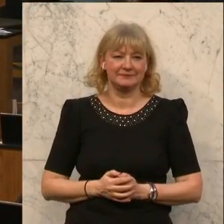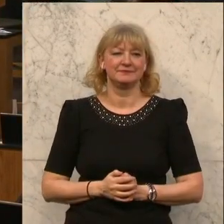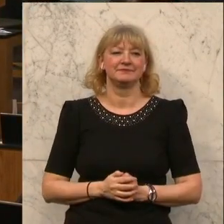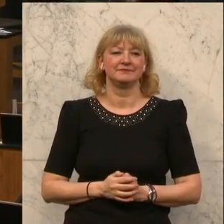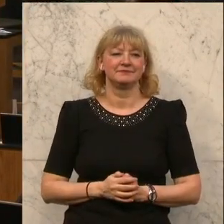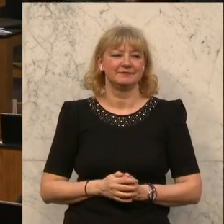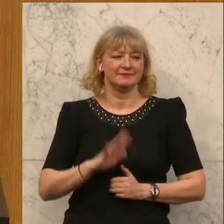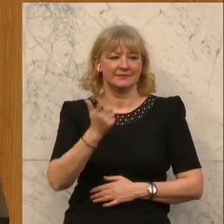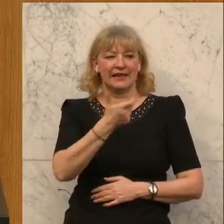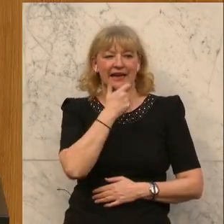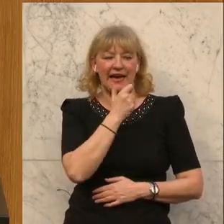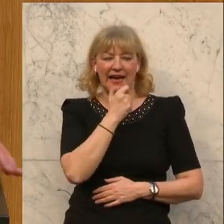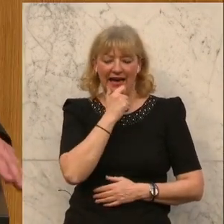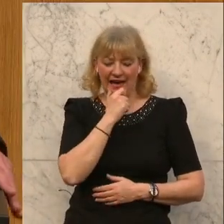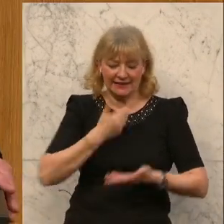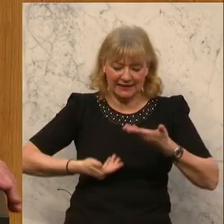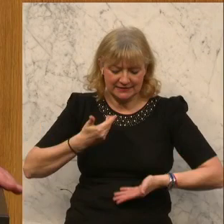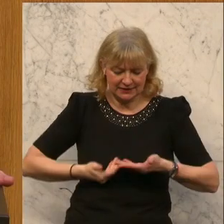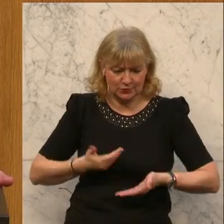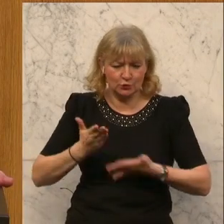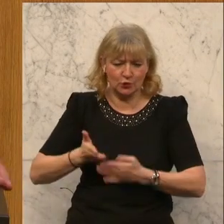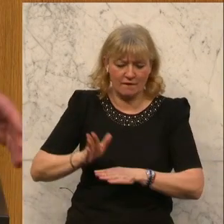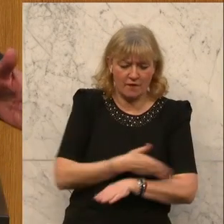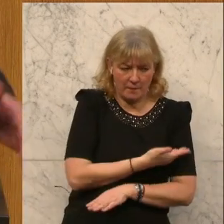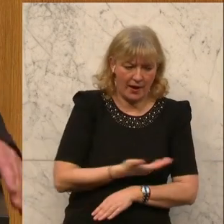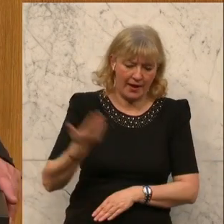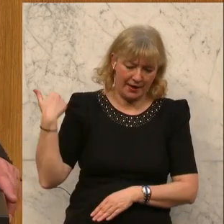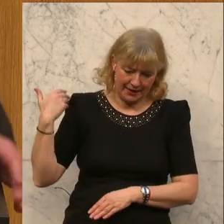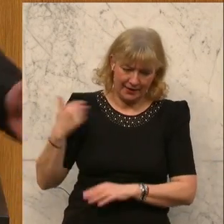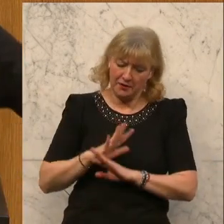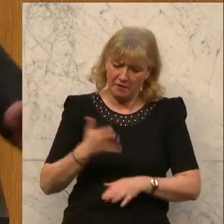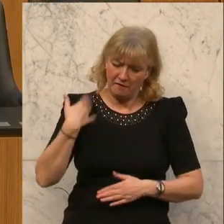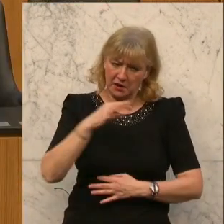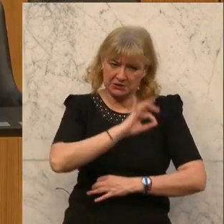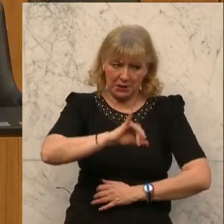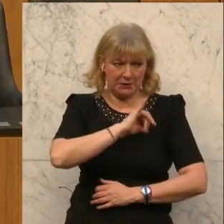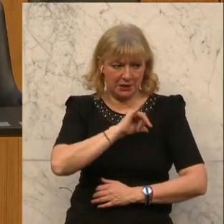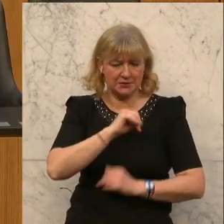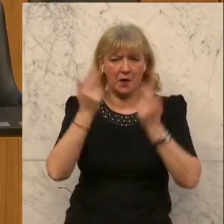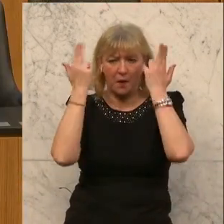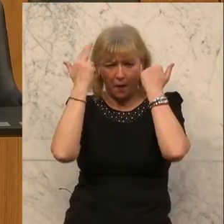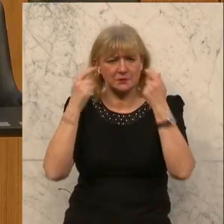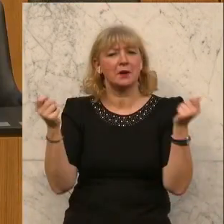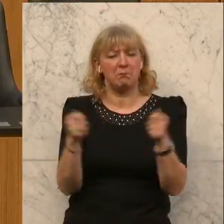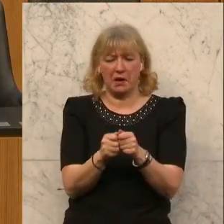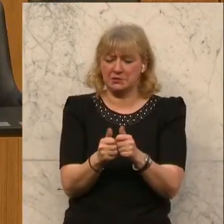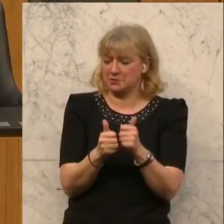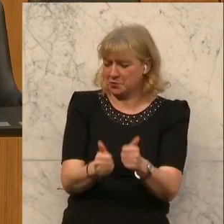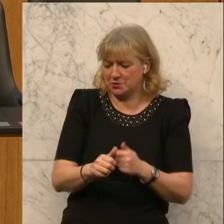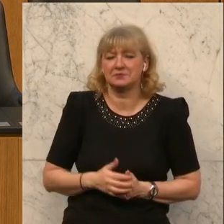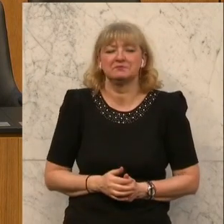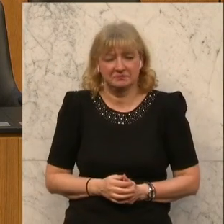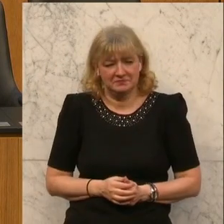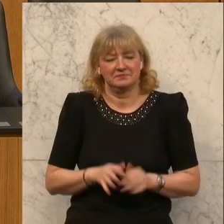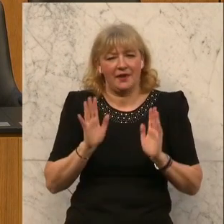Die Eiersitzung haben wir schon gehabt beim letzten Mal. Es war auch sehr interessant und zu Ostern passt das, glaube ich, wieder ganz gut. Ich möchte aber